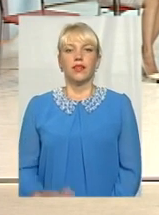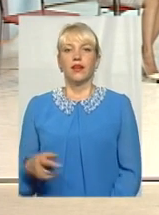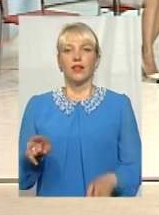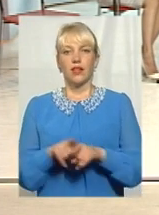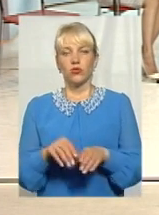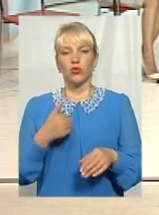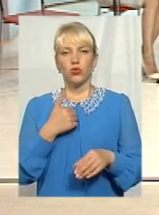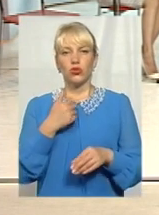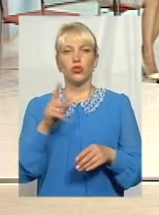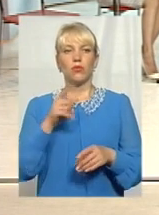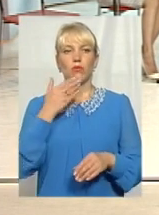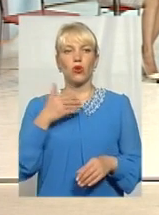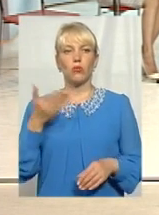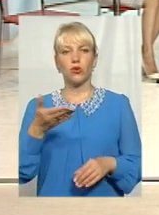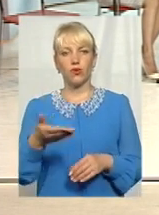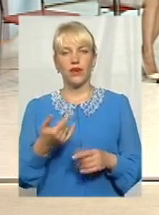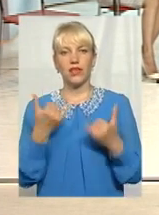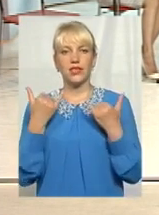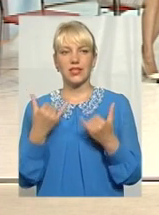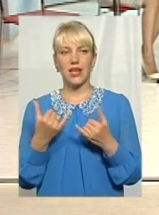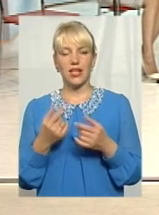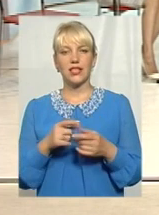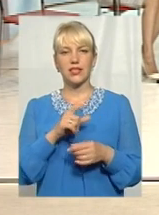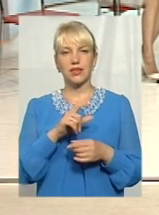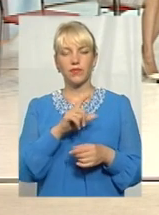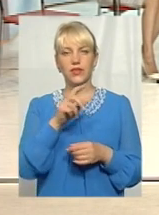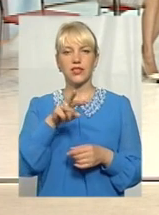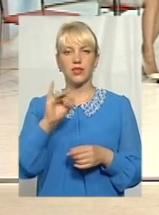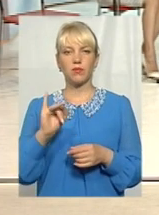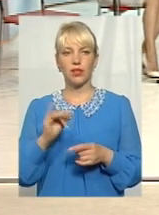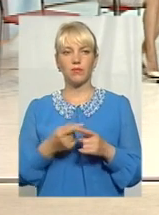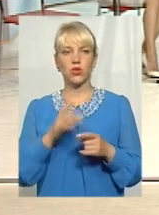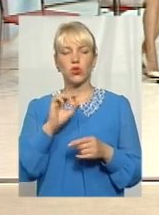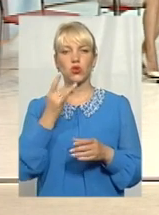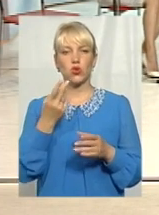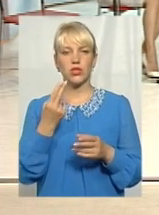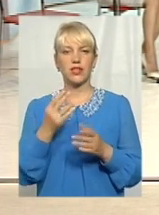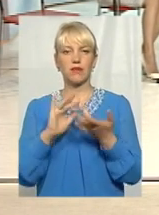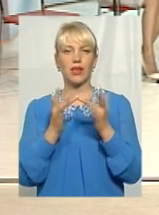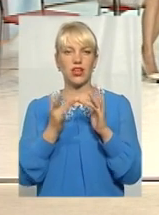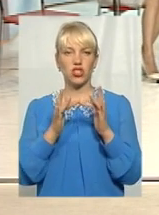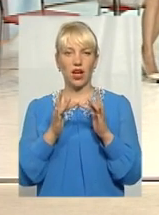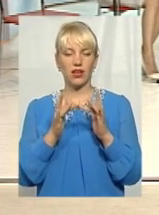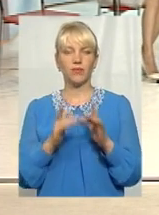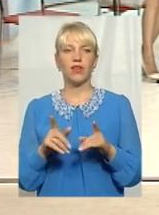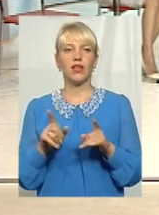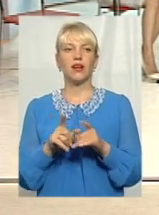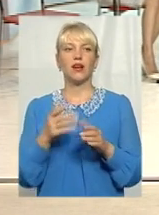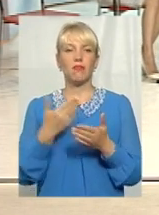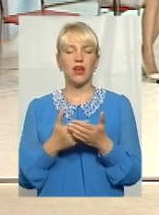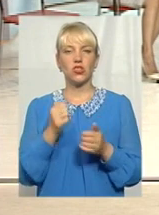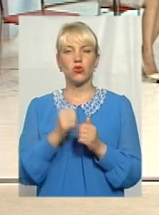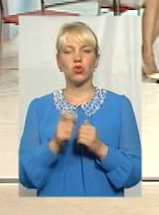щоб ви прокоментували зараз засоби масової інформації у соцмережах також. Майже кожен